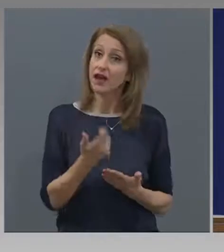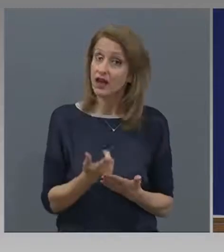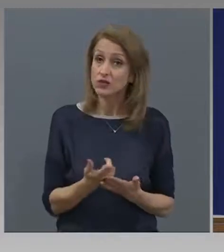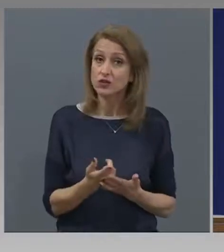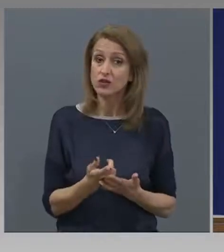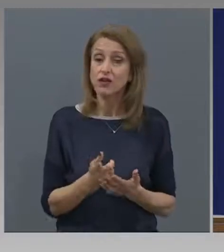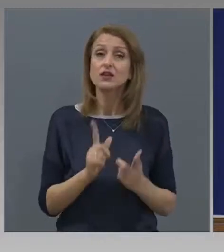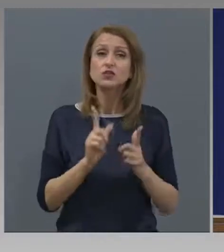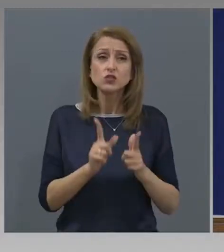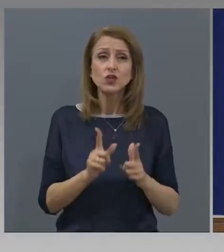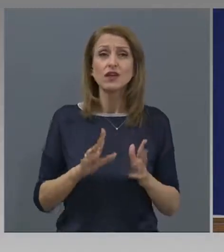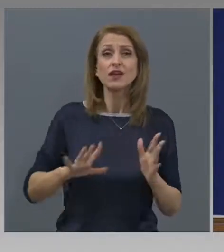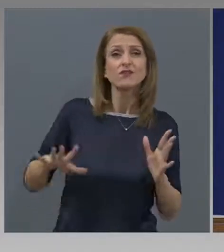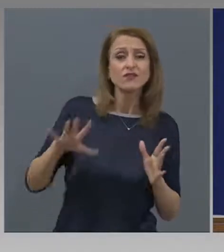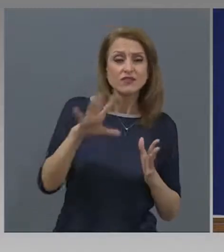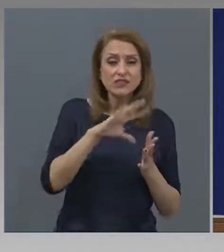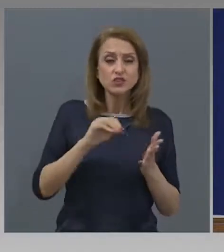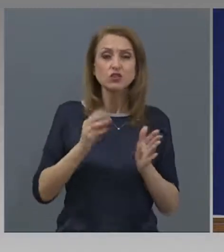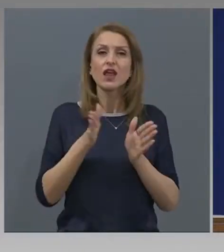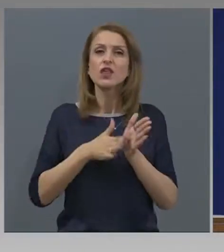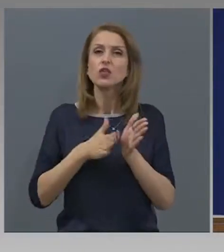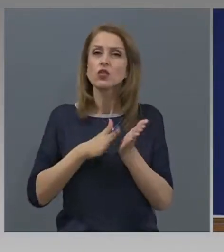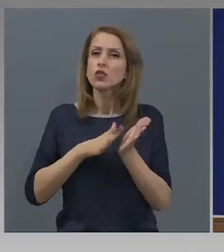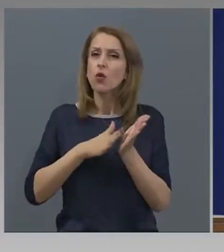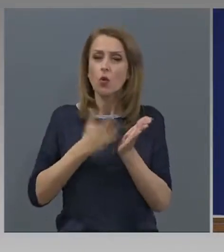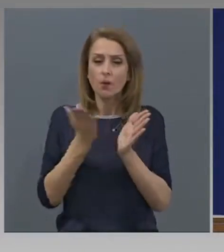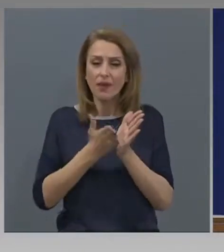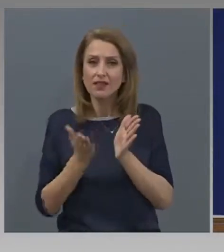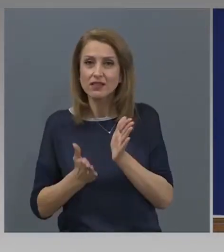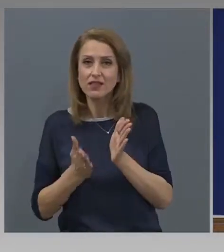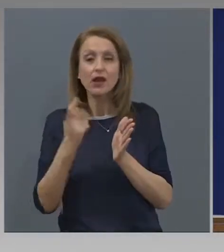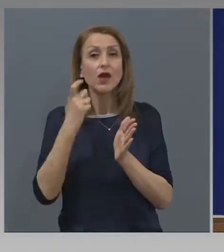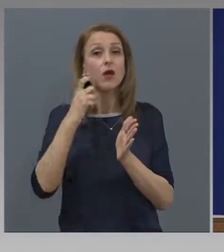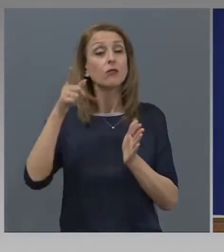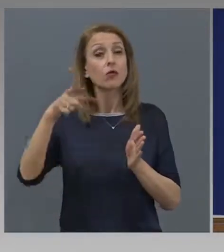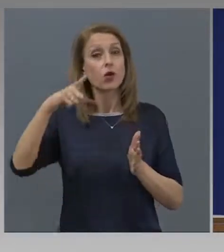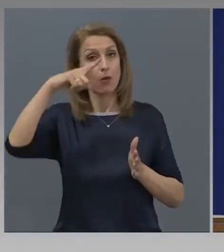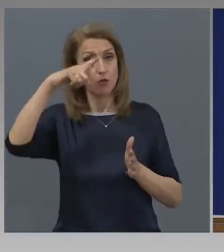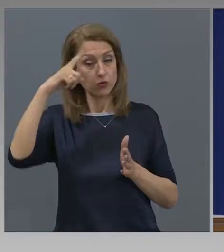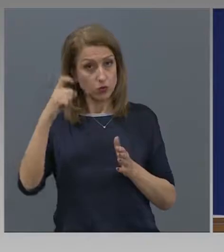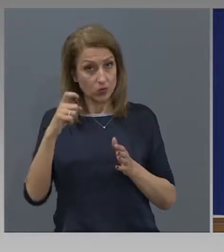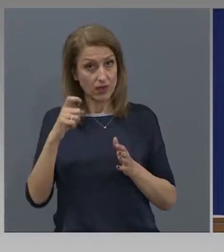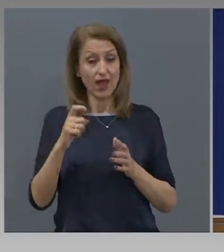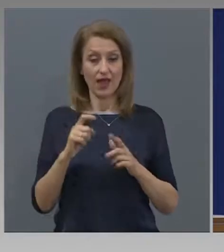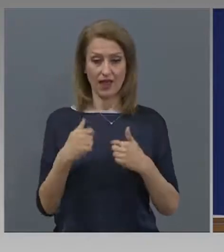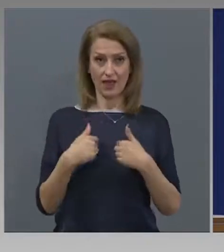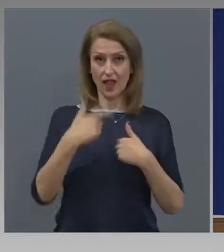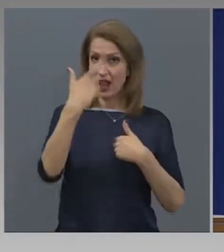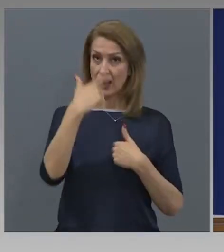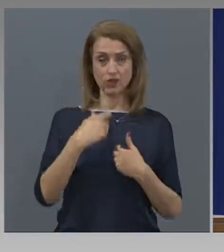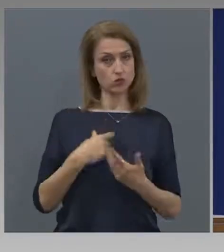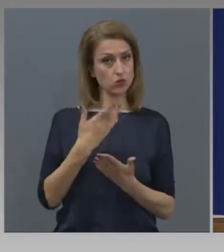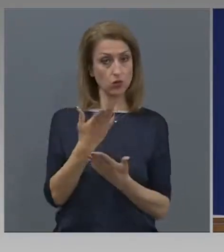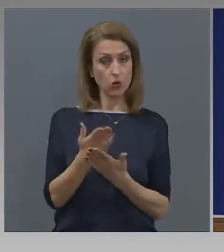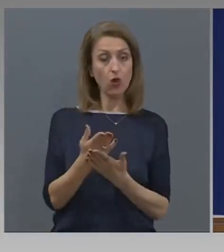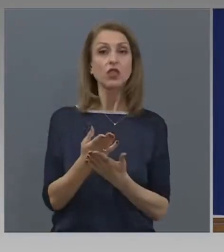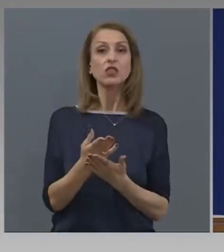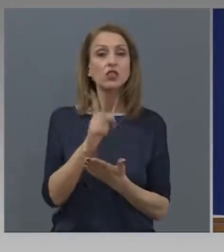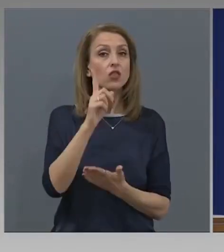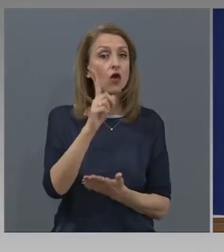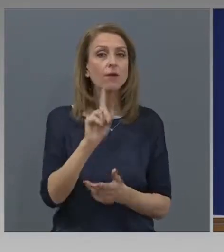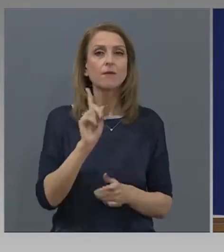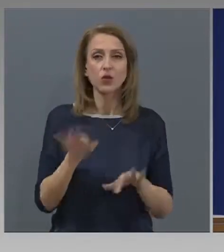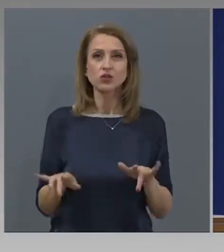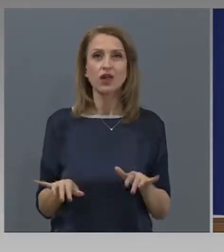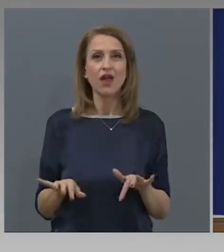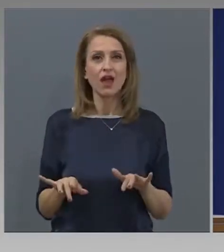всички документи в Бюрата по труда, освен да се подават, разбира се, лично, могат да бъдат подавани електронно,